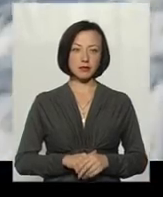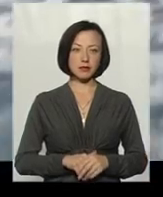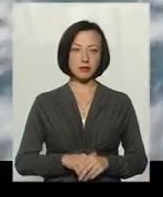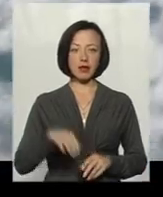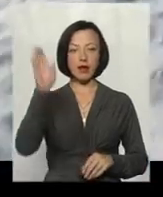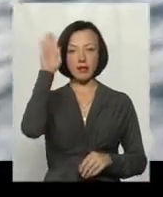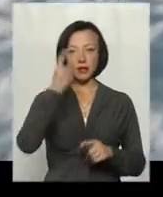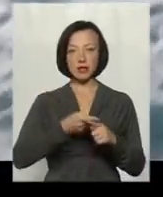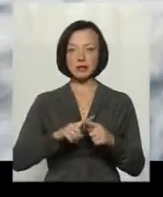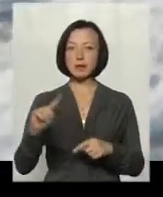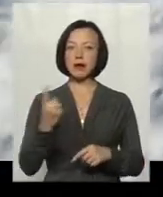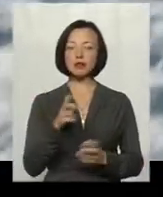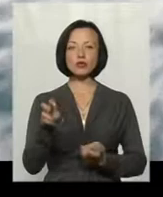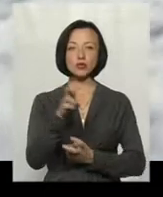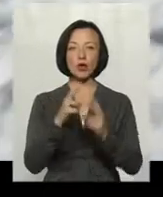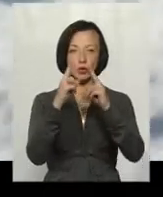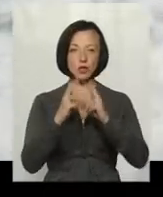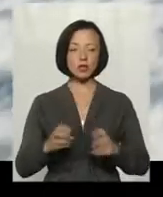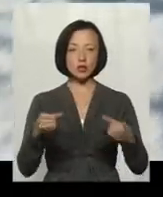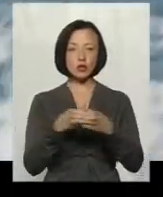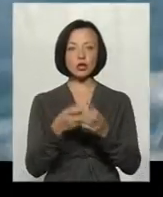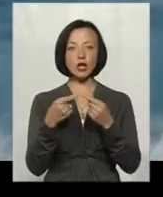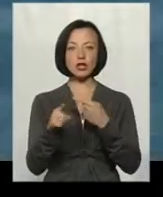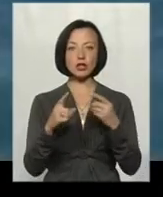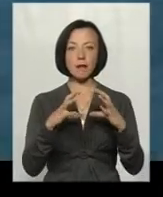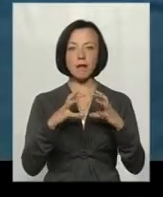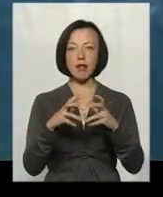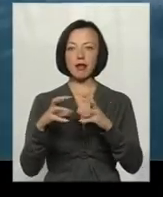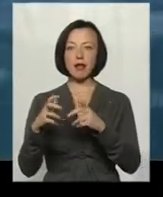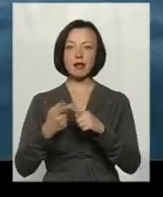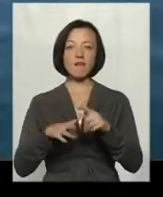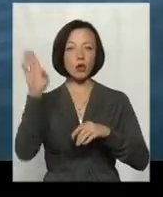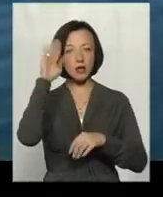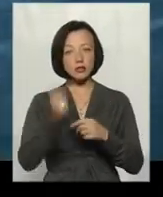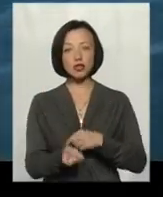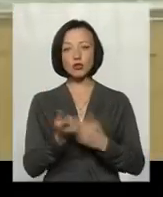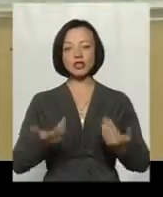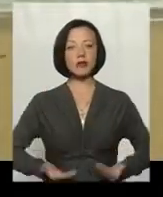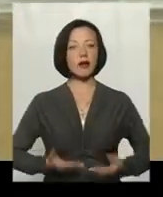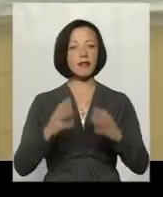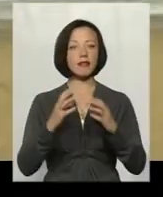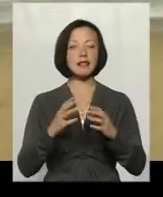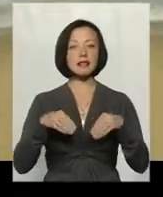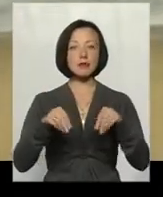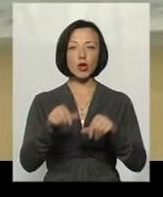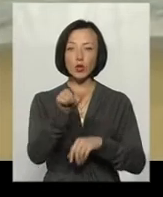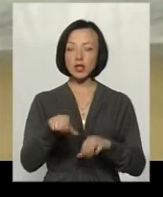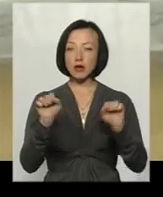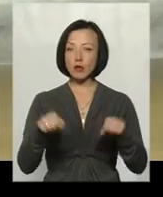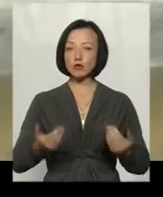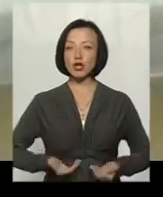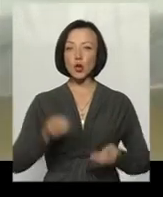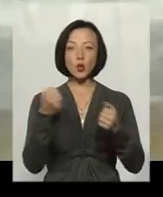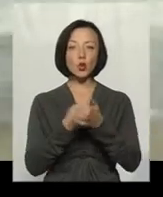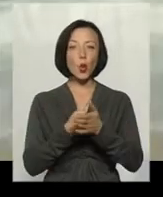Вода – це перше, що шукають дослідницькі групи на інших планетах. Вода – це джерело життя на землі. Без води людина може прожити до